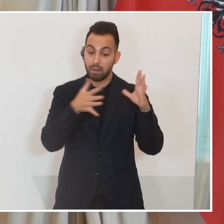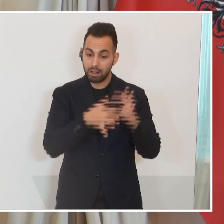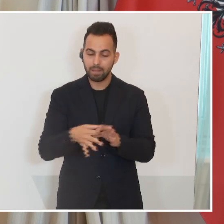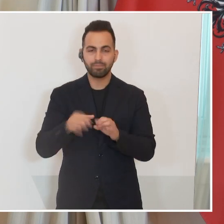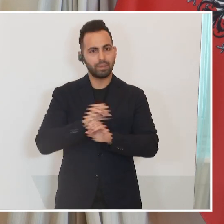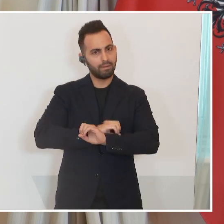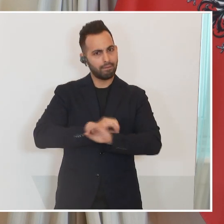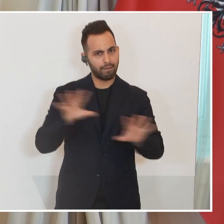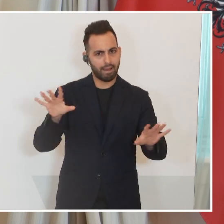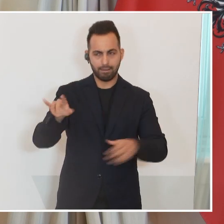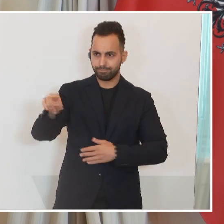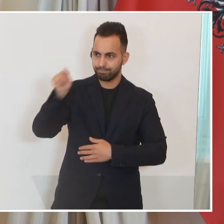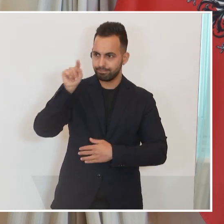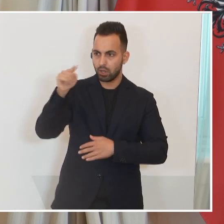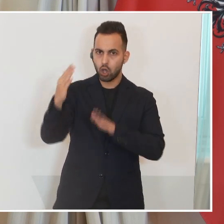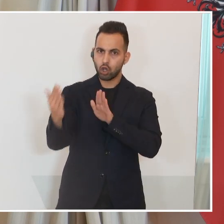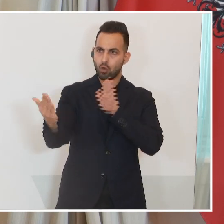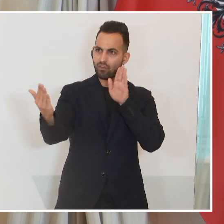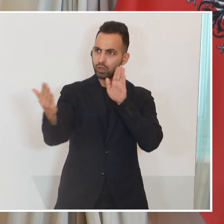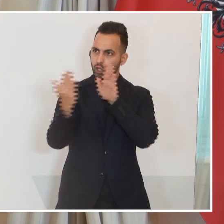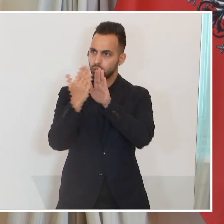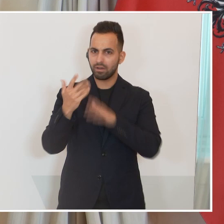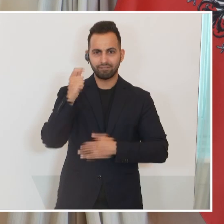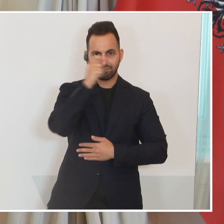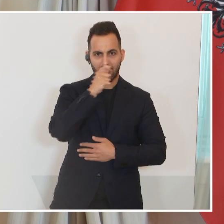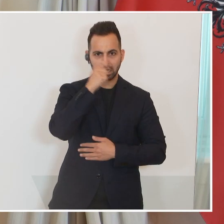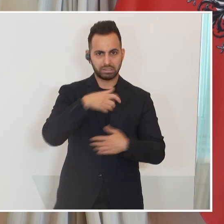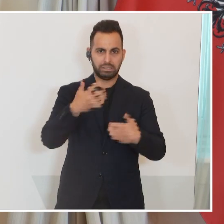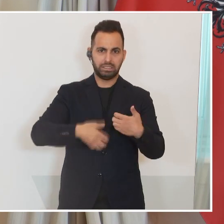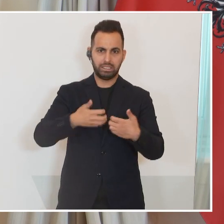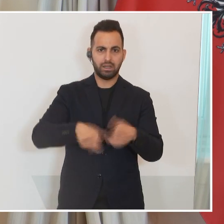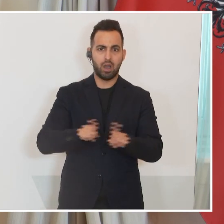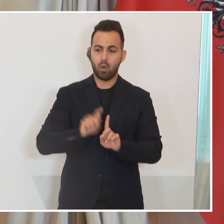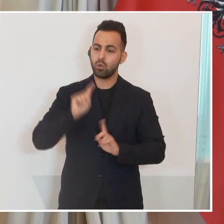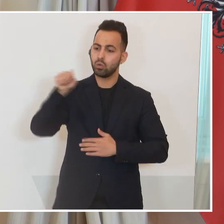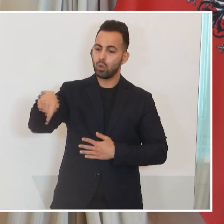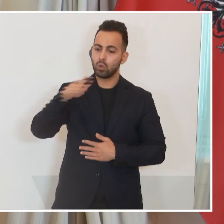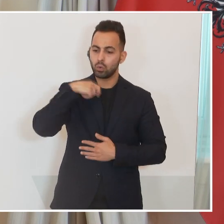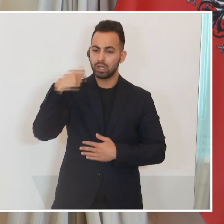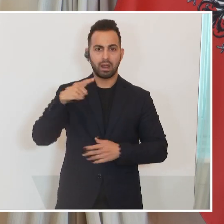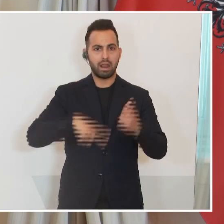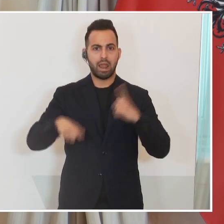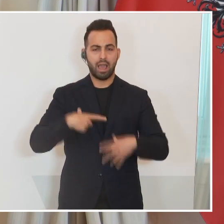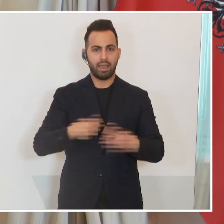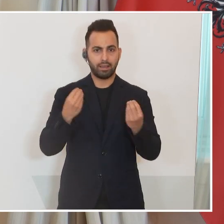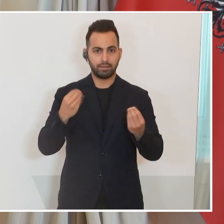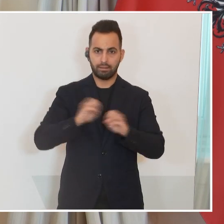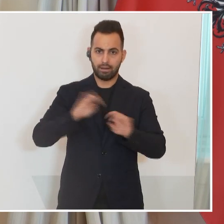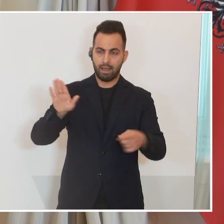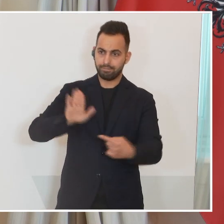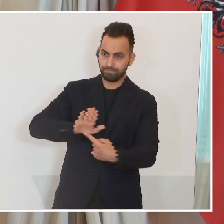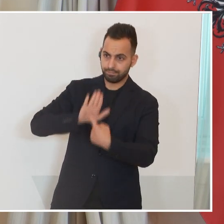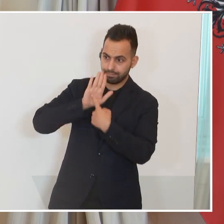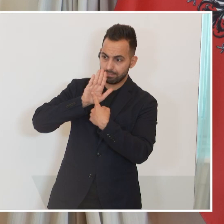Konfrontation des russischen Präsidenten mit dem Wahnsinn des Krieges und dem Leid der Menschen in der Ukraine, darüber hinaus aber eben